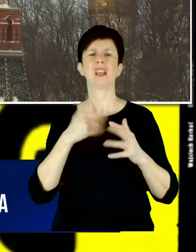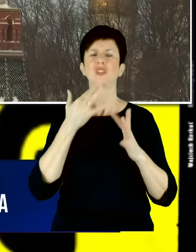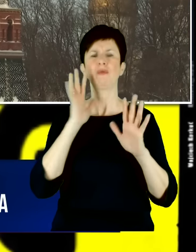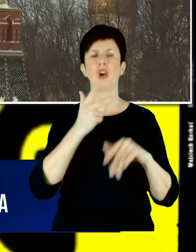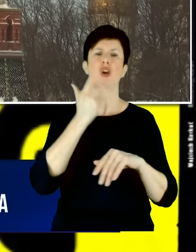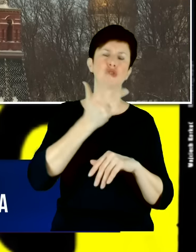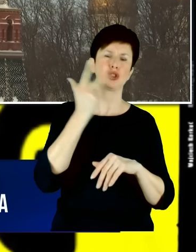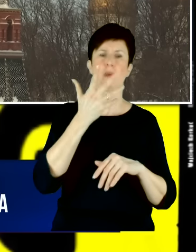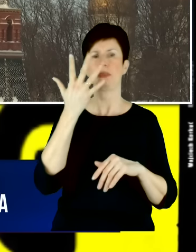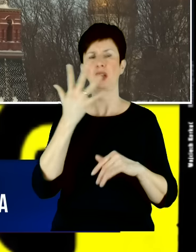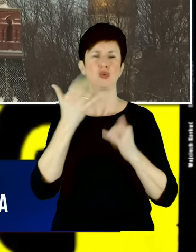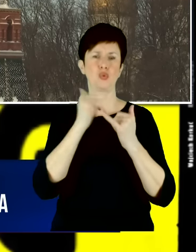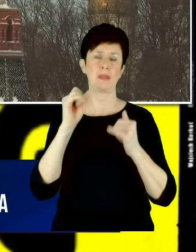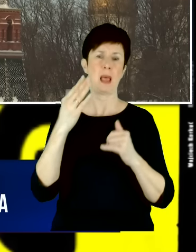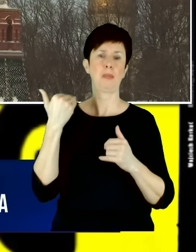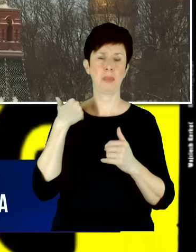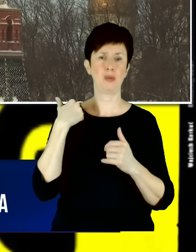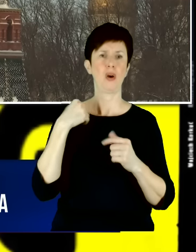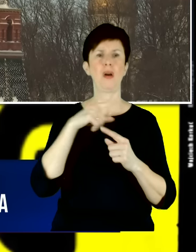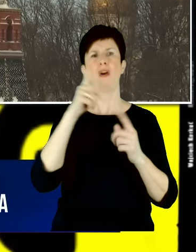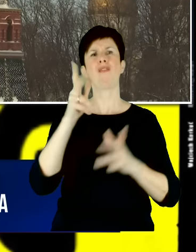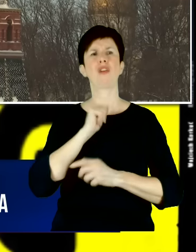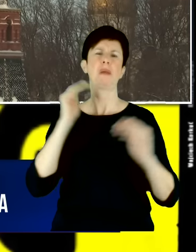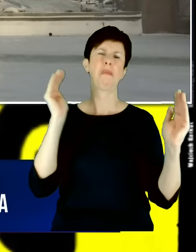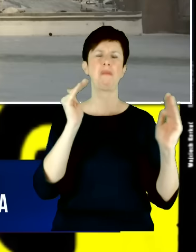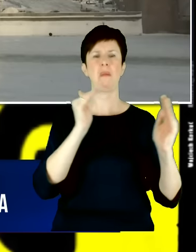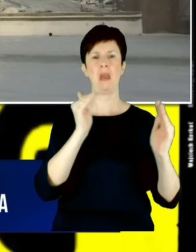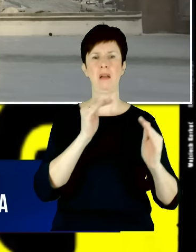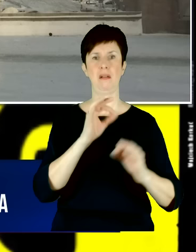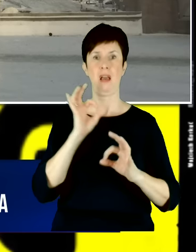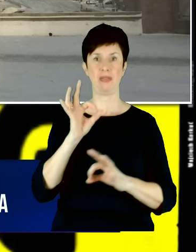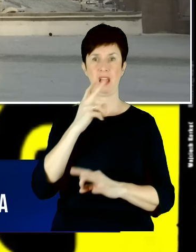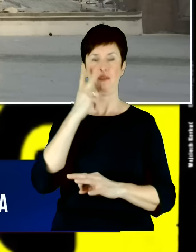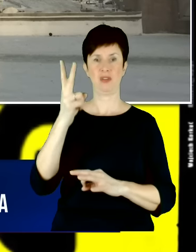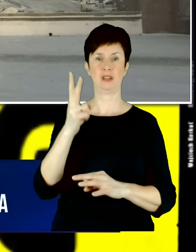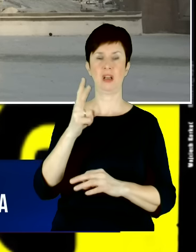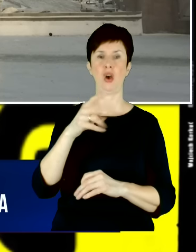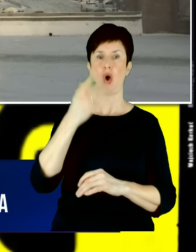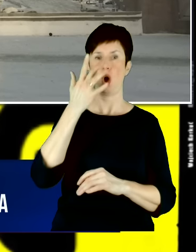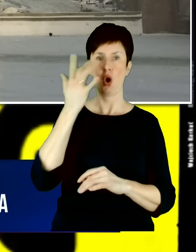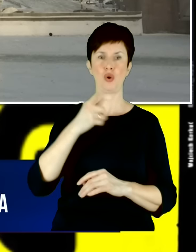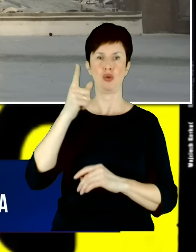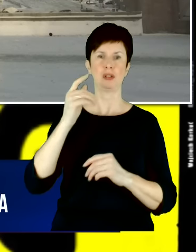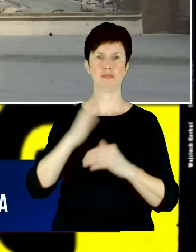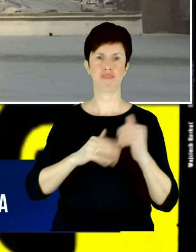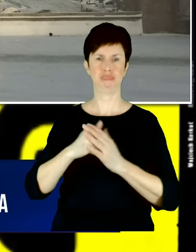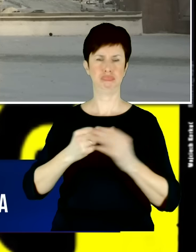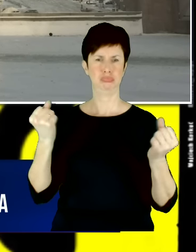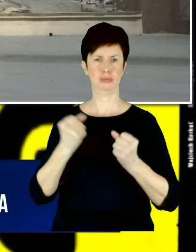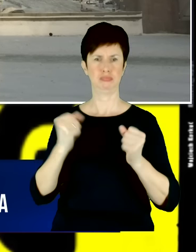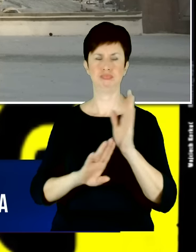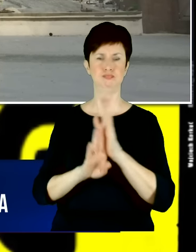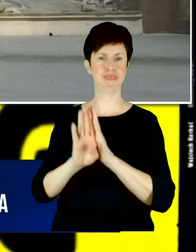opinie. Natomiast tendencja jest jednoznaczna. Rosyjski potencjał militarny odbudowuje się szybciej po tym, co